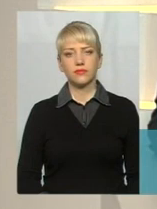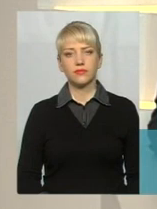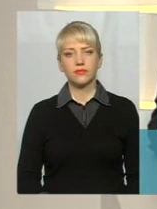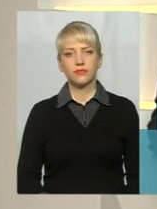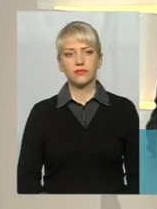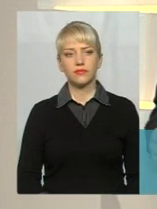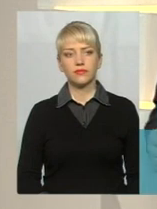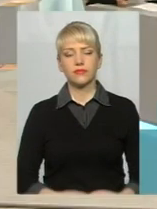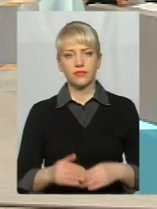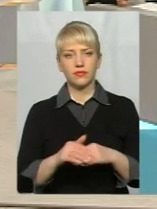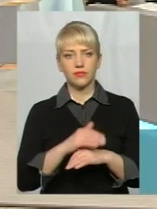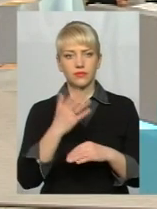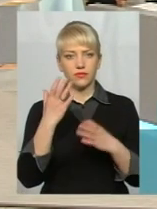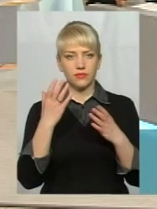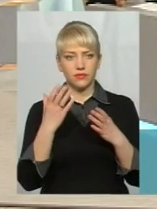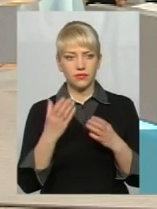Добрий вечір.